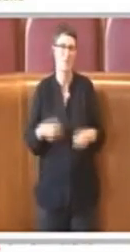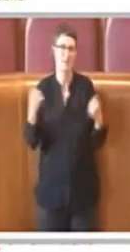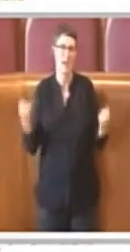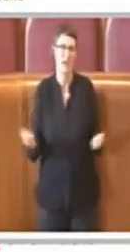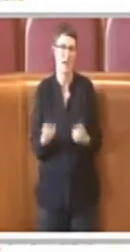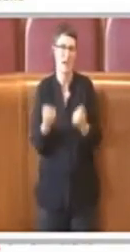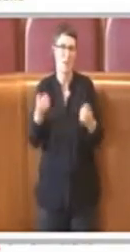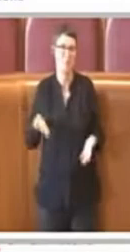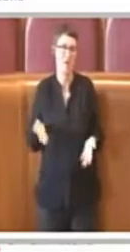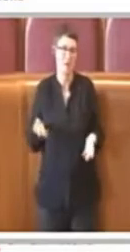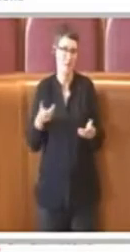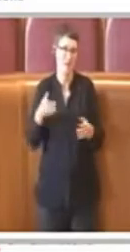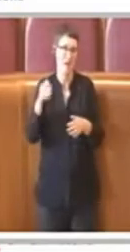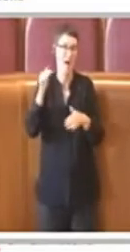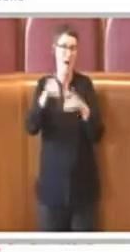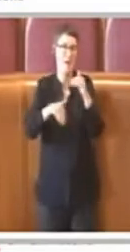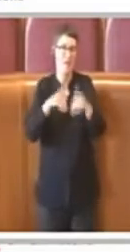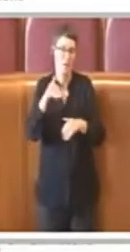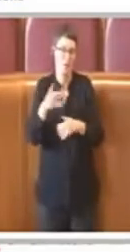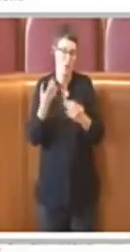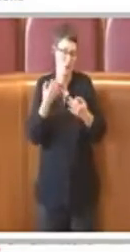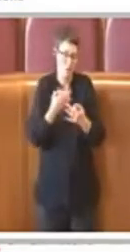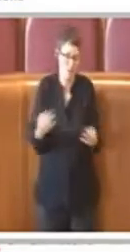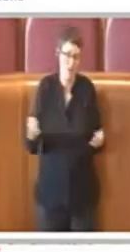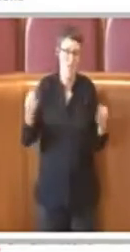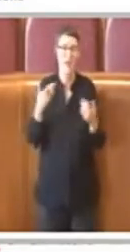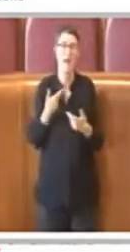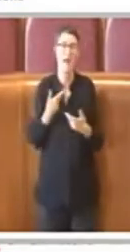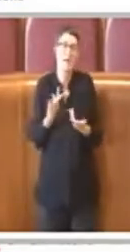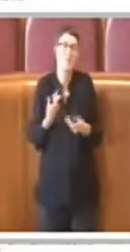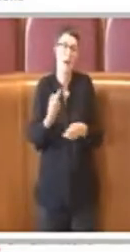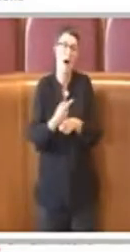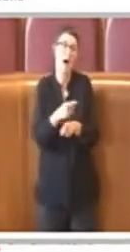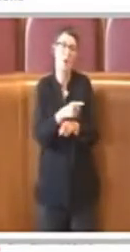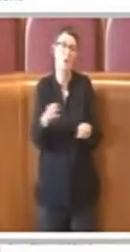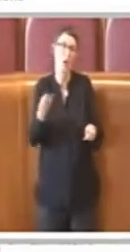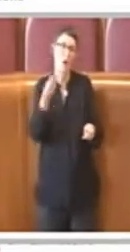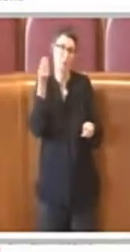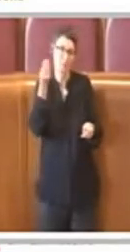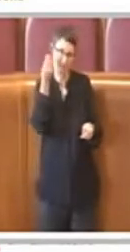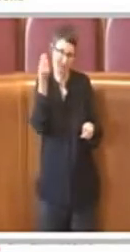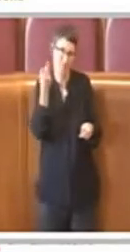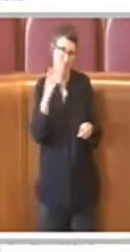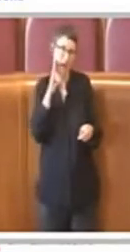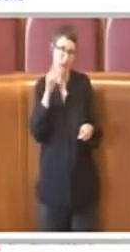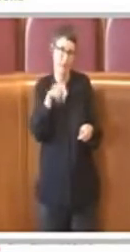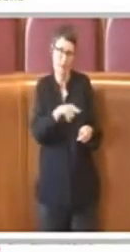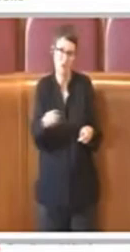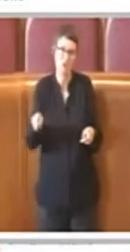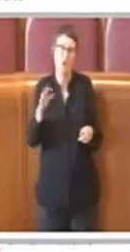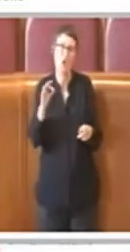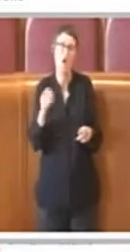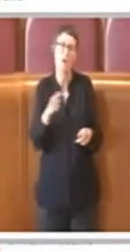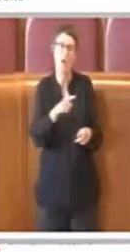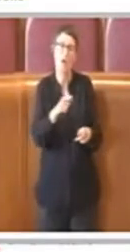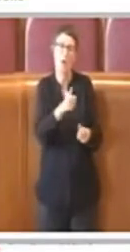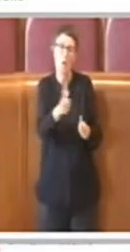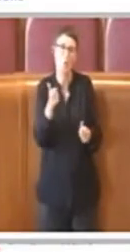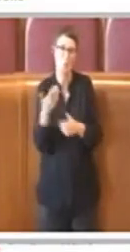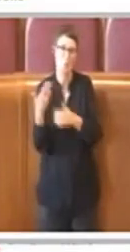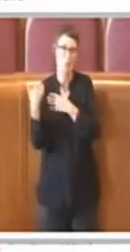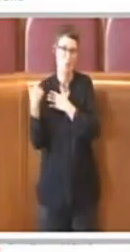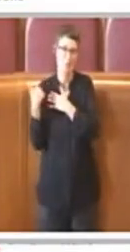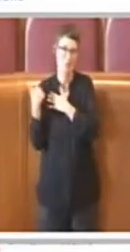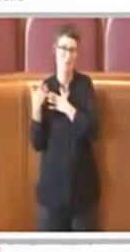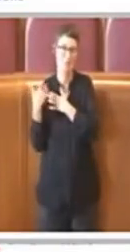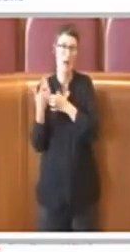soprattutto realisti ed assumersi le proprie responsabilità, ammettendo anche i propri errori, perché penso che ci sia nulla di male, ma fare come se